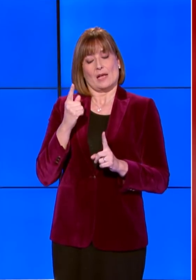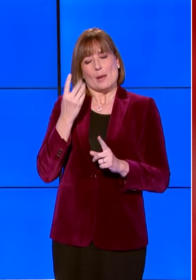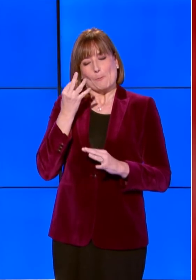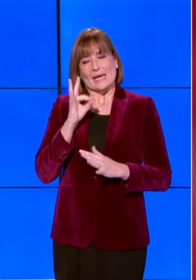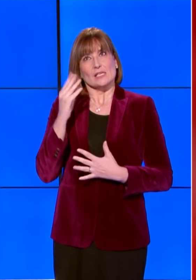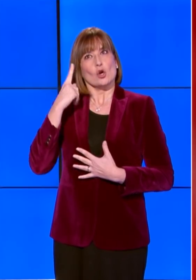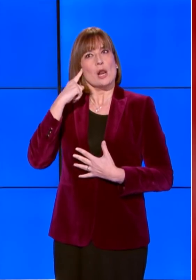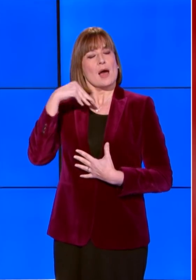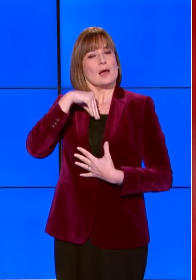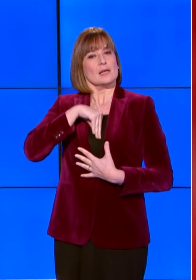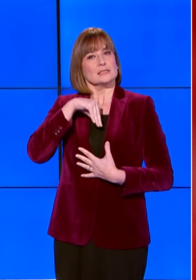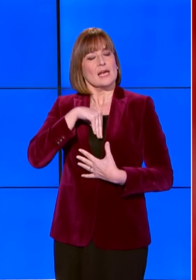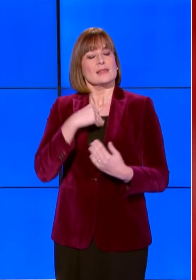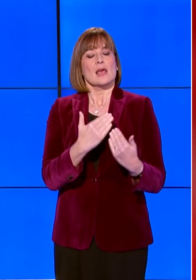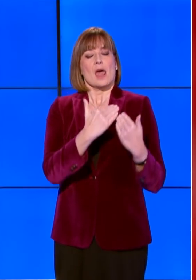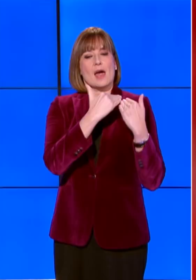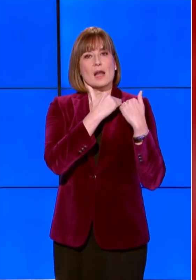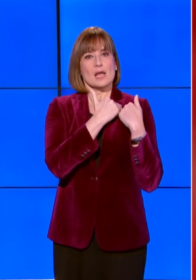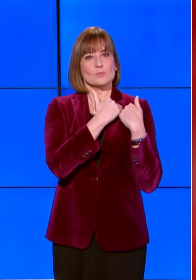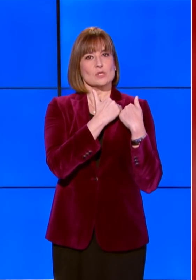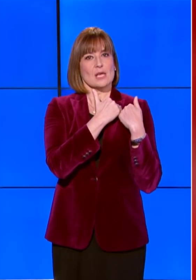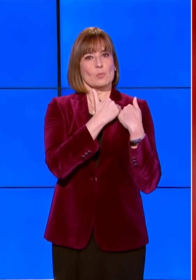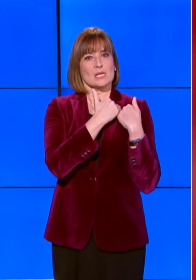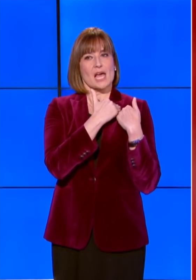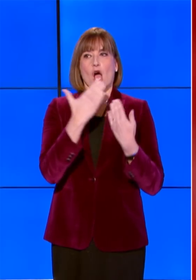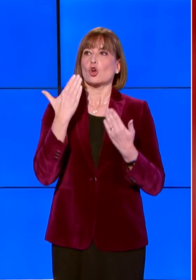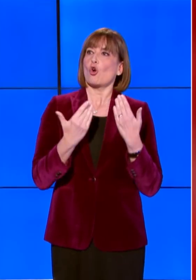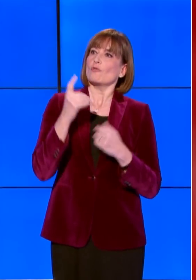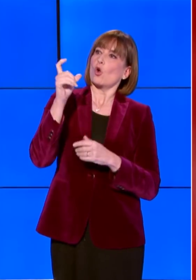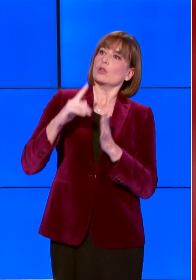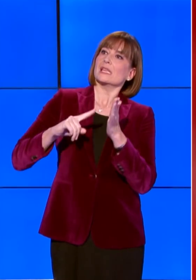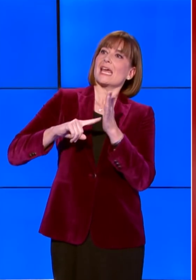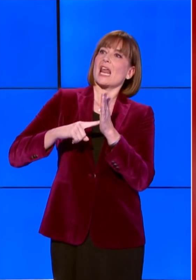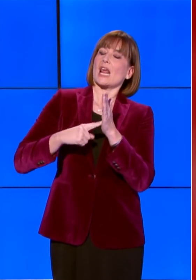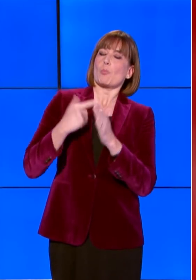particolare la responsabilità nei confronti della Repubblica.